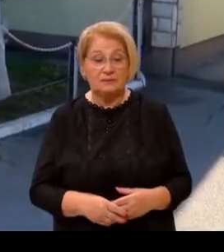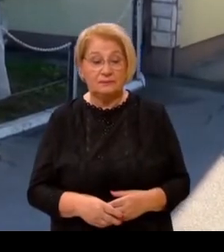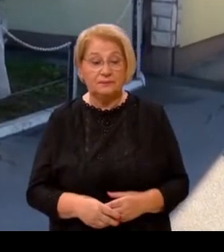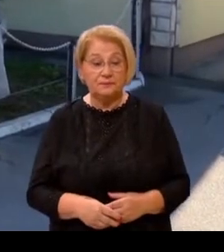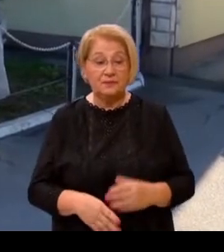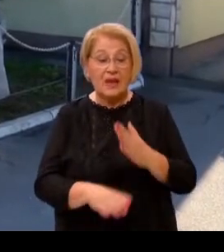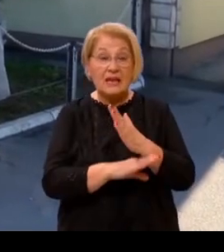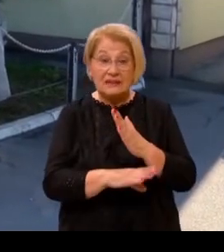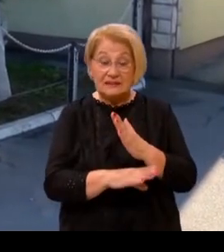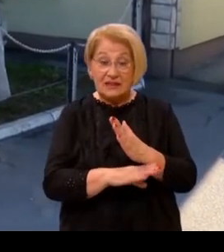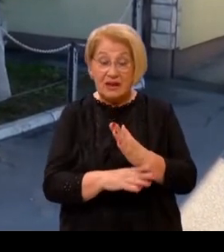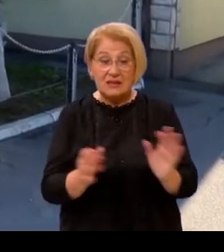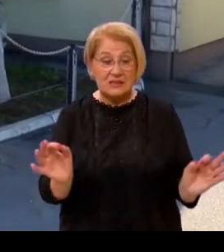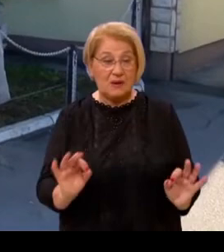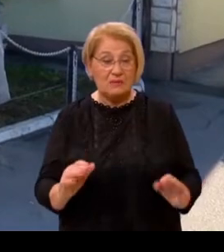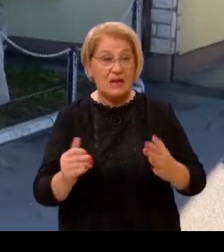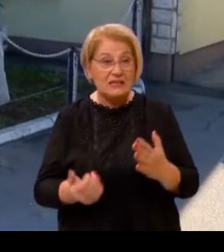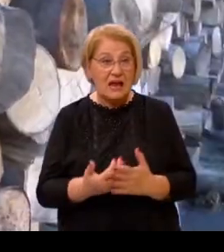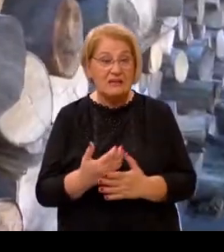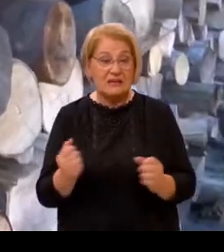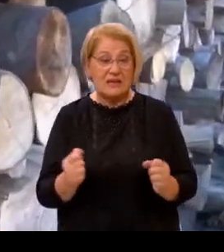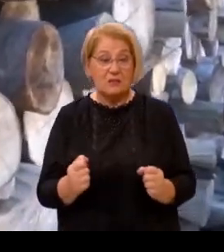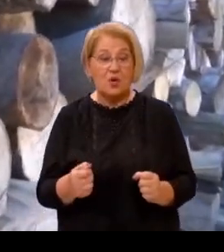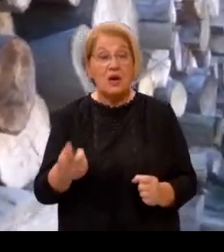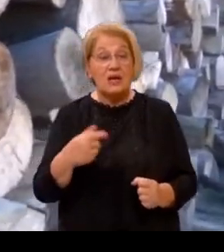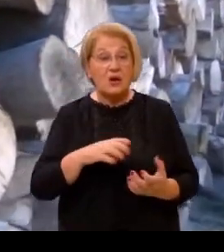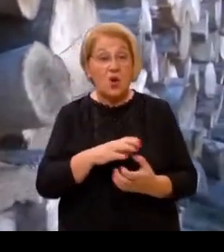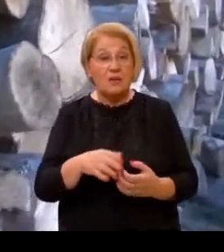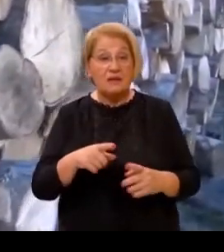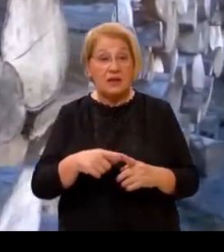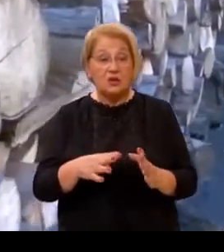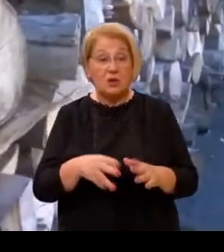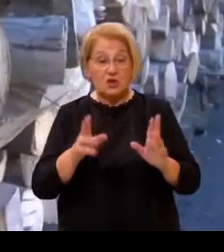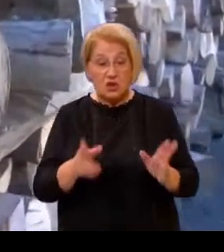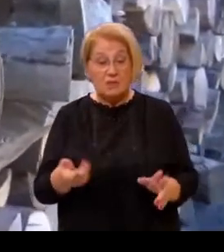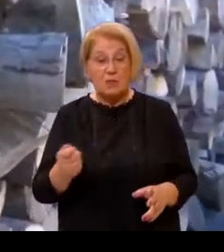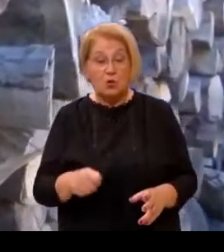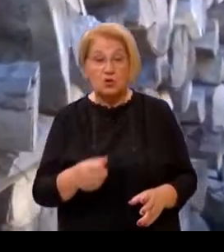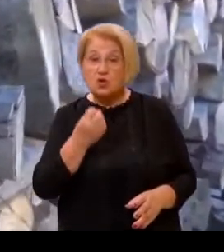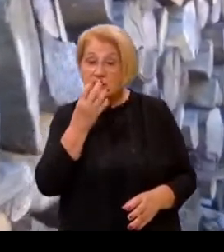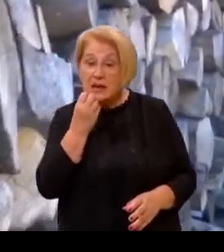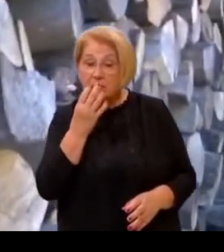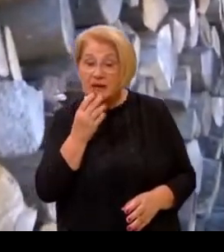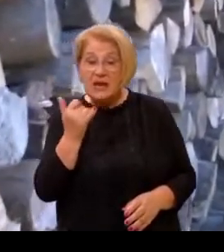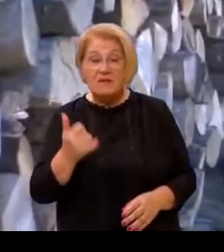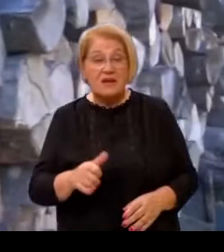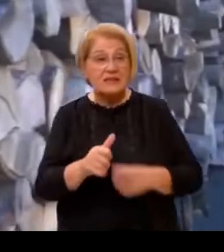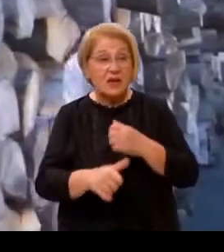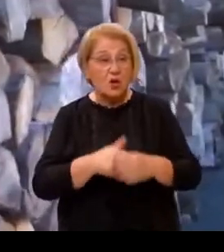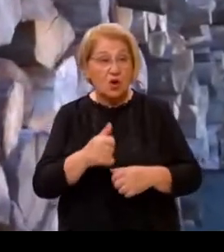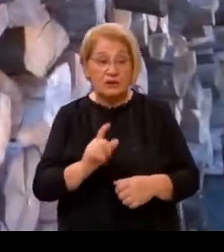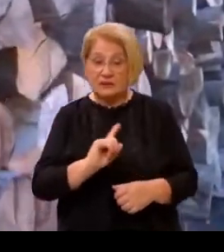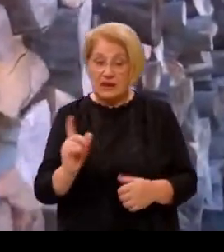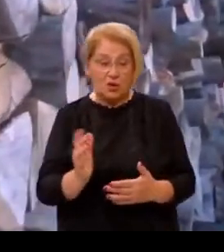Drva za ogrjev spremna su za novu sezonu. Iako obitelj Tomić ima mogućnost grijanja i na plin, već se godinama njime